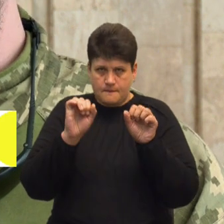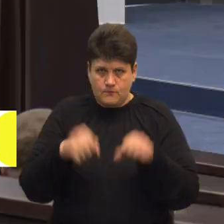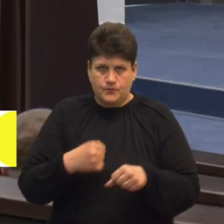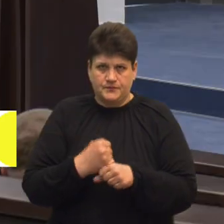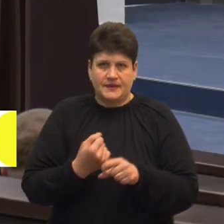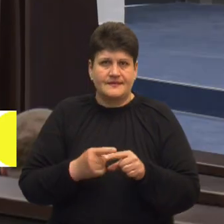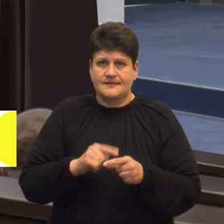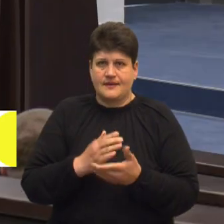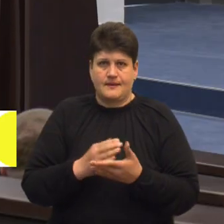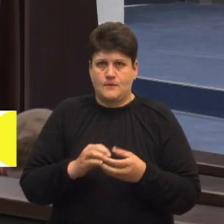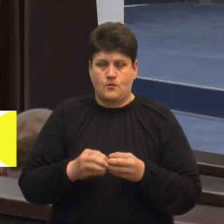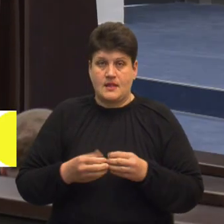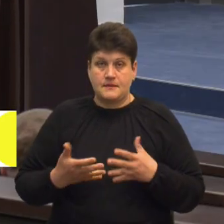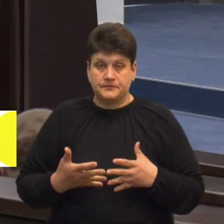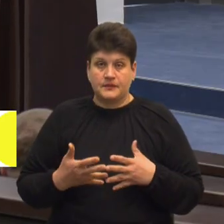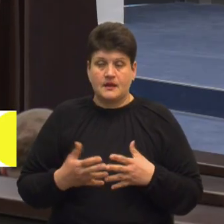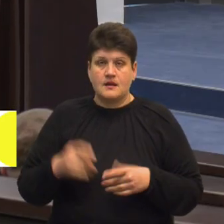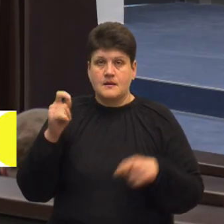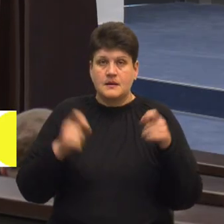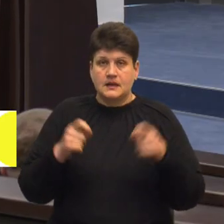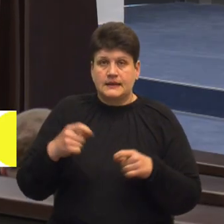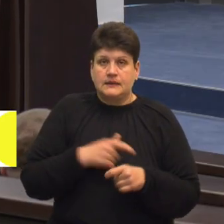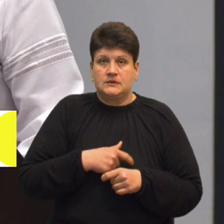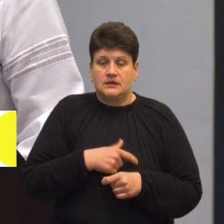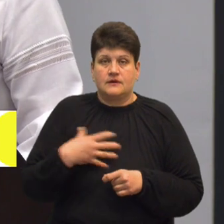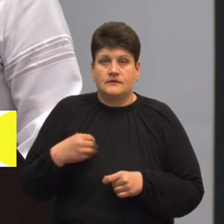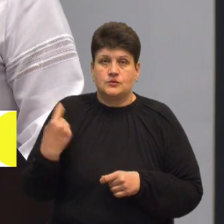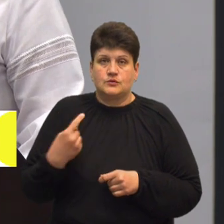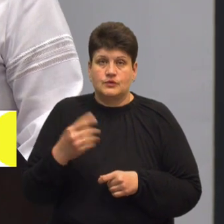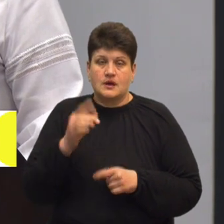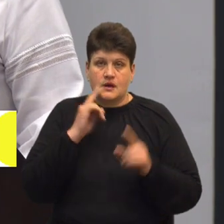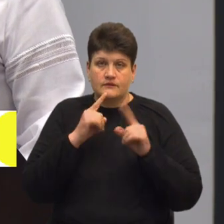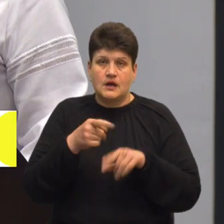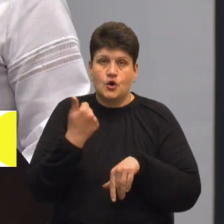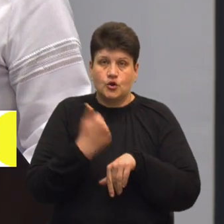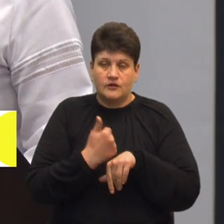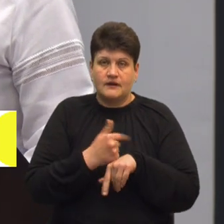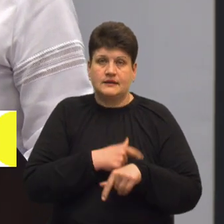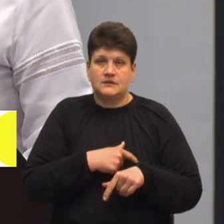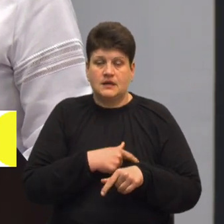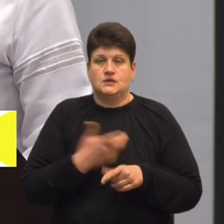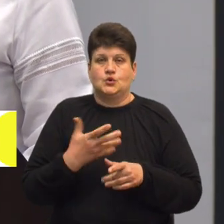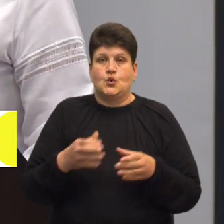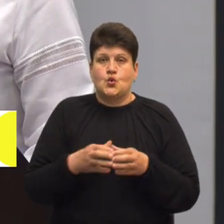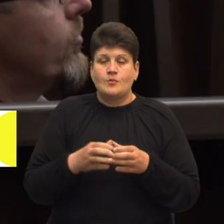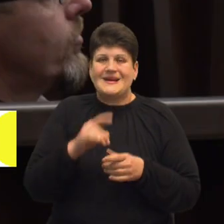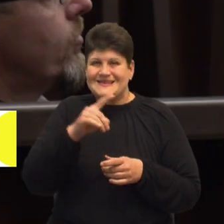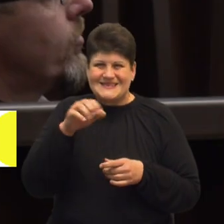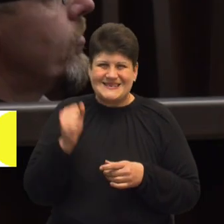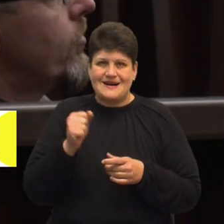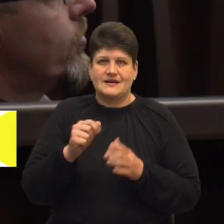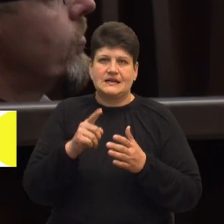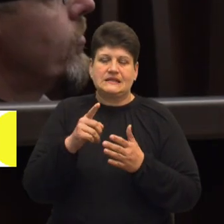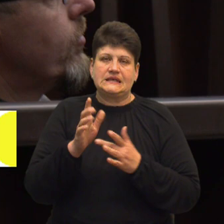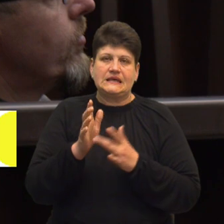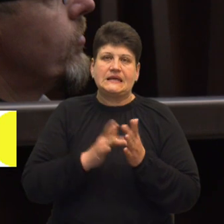не є проблемою. На форум приїхала депутатка Львівської обласної ради Ірина Сех. Вона – голова депутатської групи «За християнські цінності». Каже, 6 квітня в